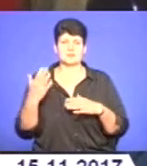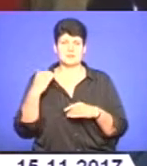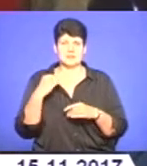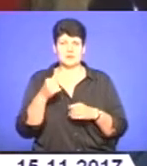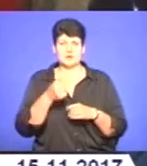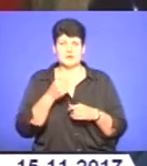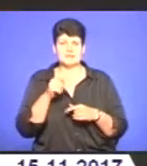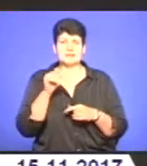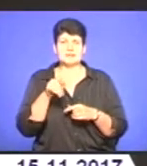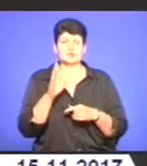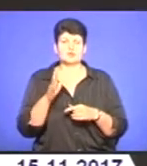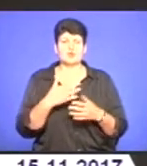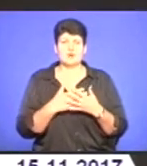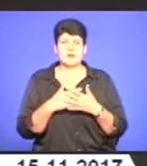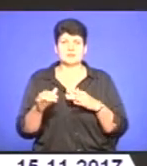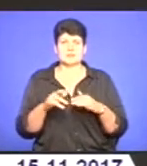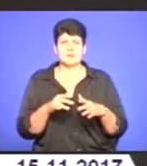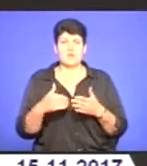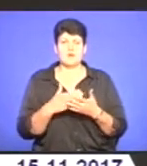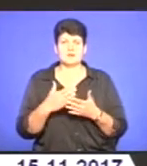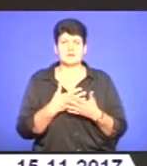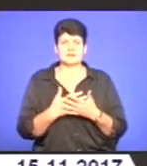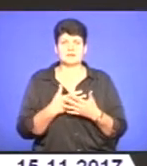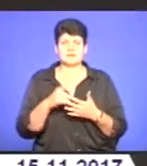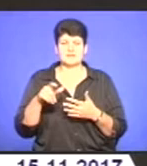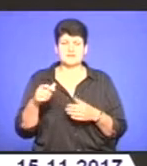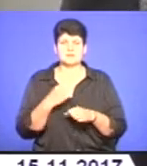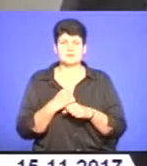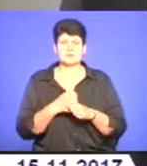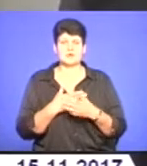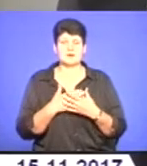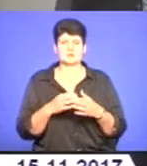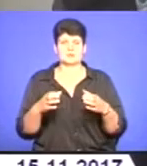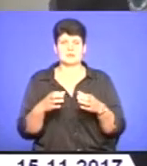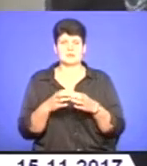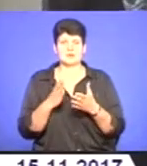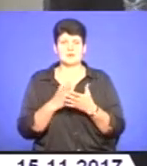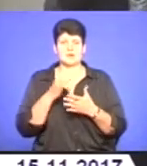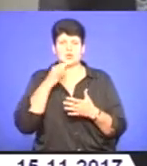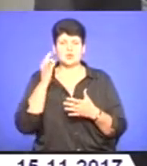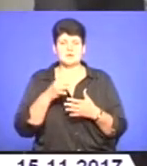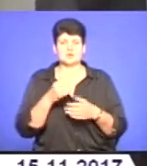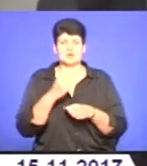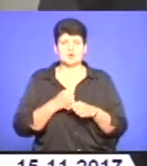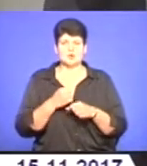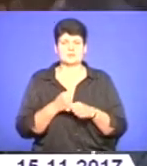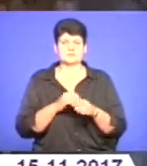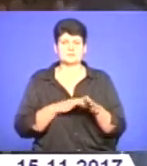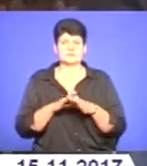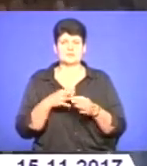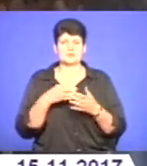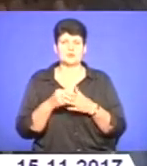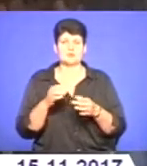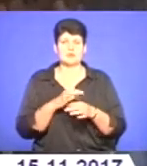Серед них будуть громадські діячі, політики та активісти, які працюють у громадському секторі, мають досвід в розробці та реалізації власних